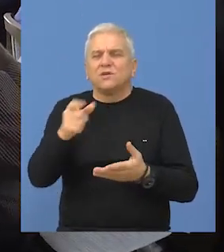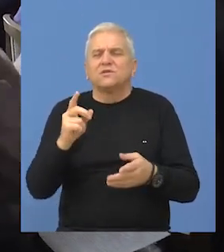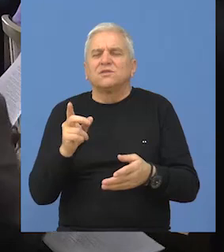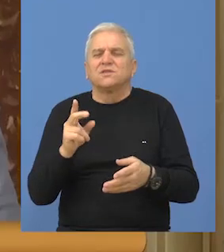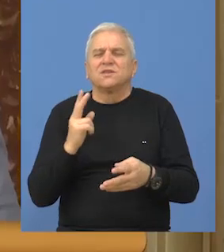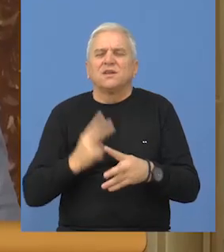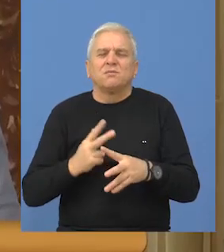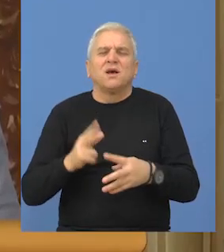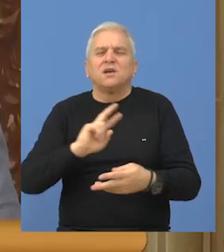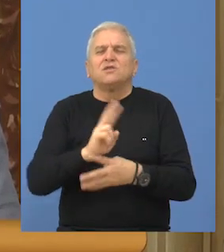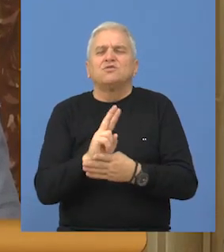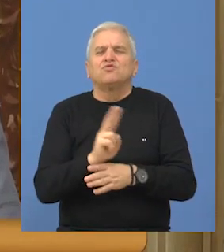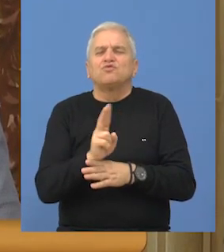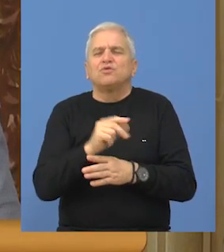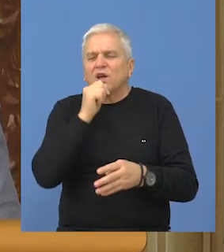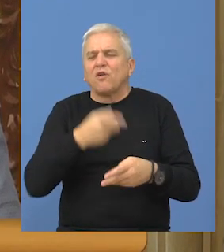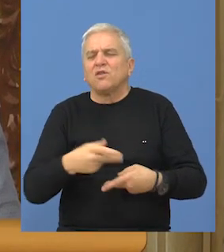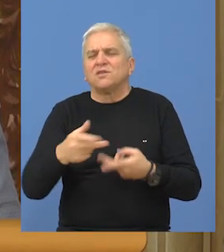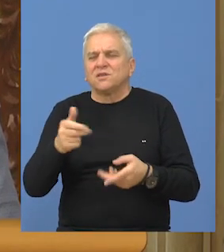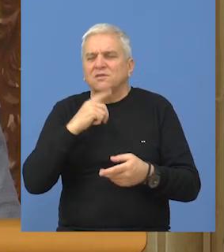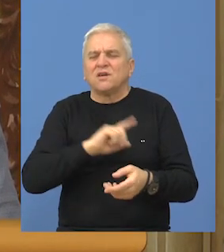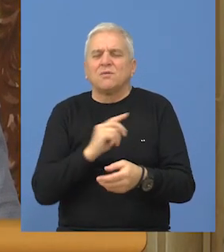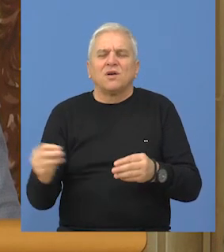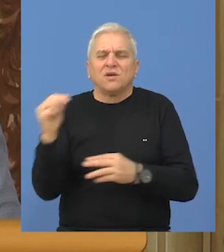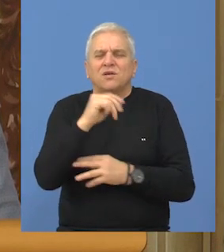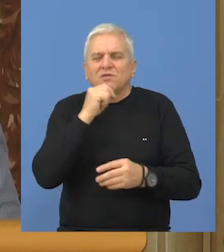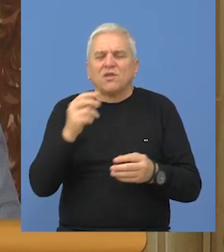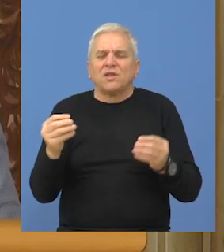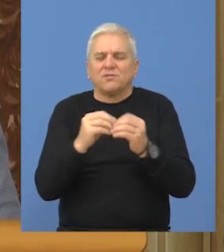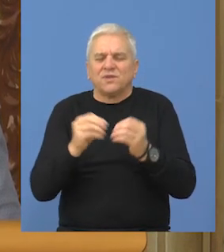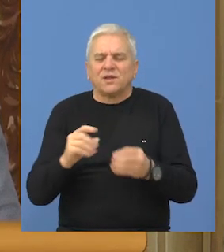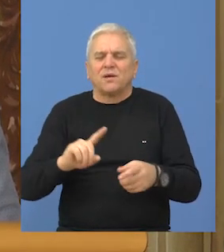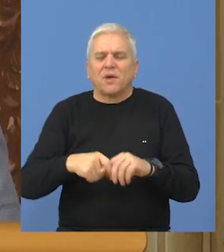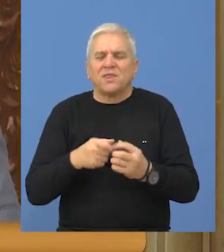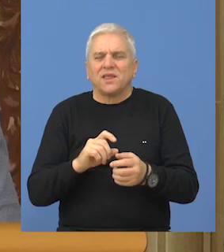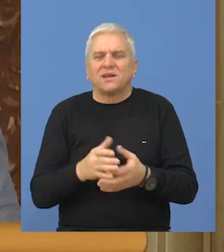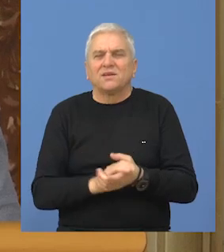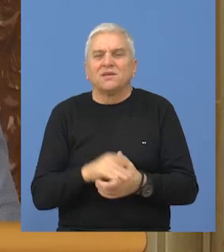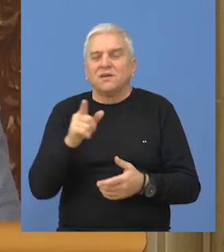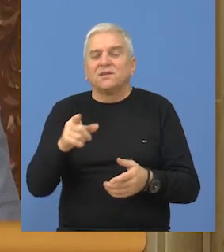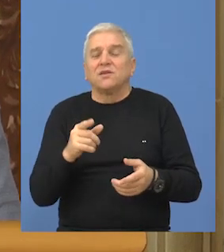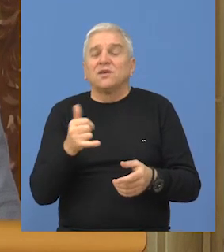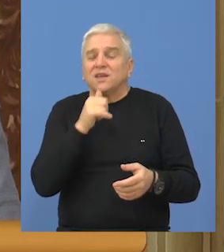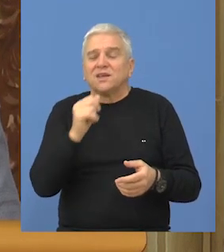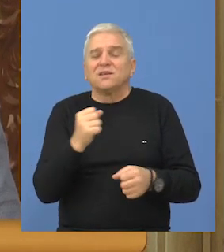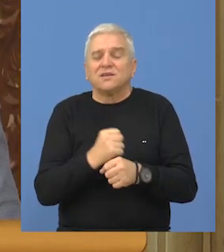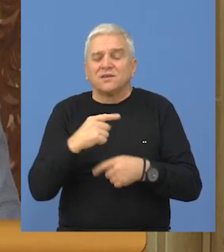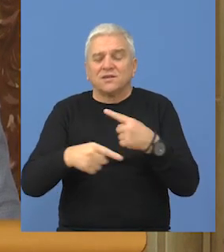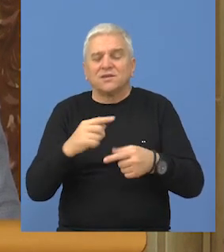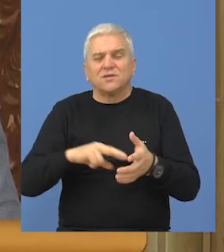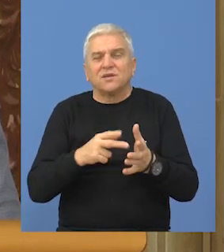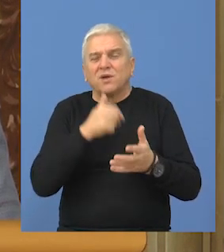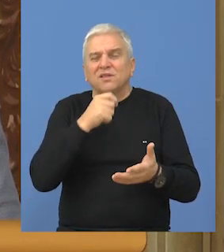takozvana žuta voda za vodno stabnevanje sa povećanim sadržanjem organskih materija. Na ovaj način